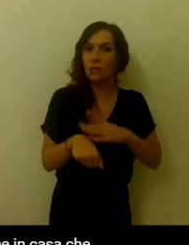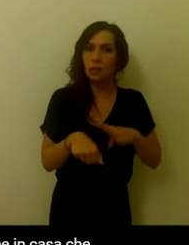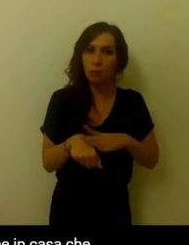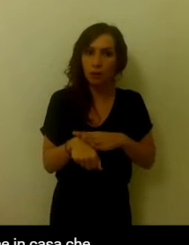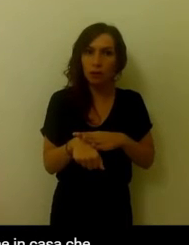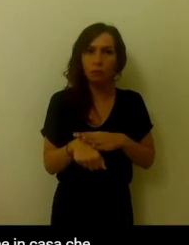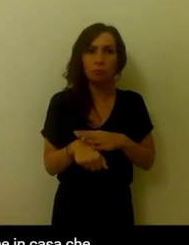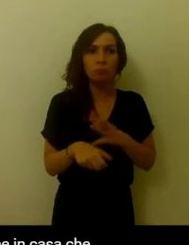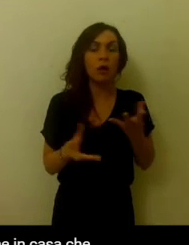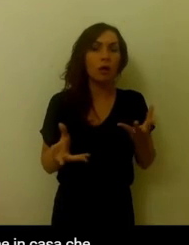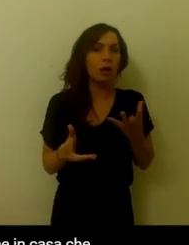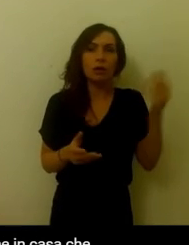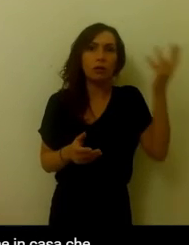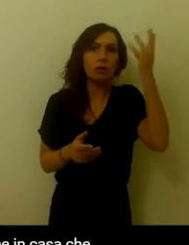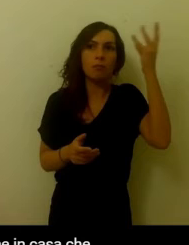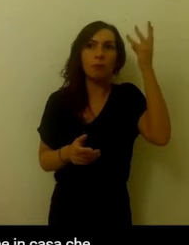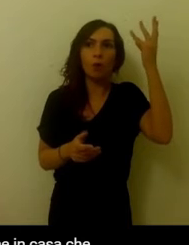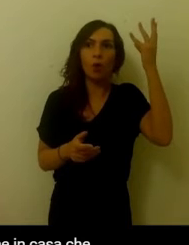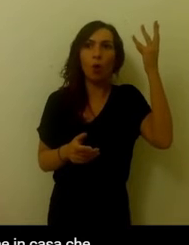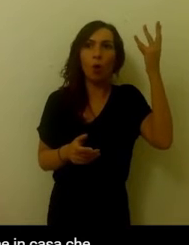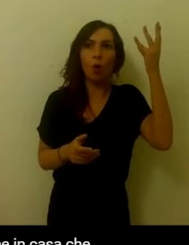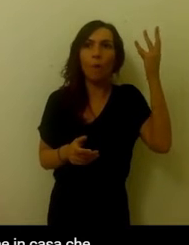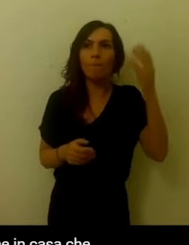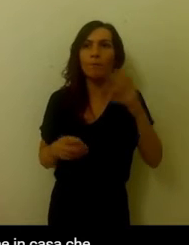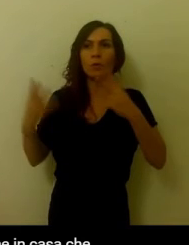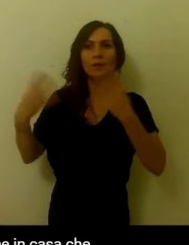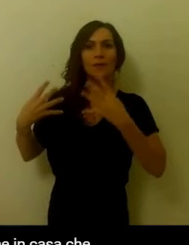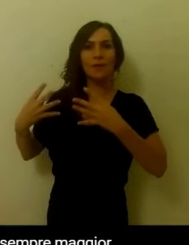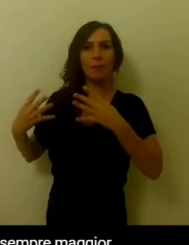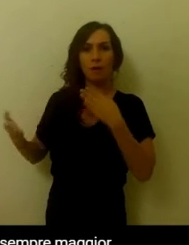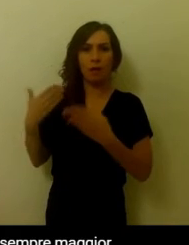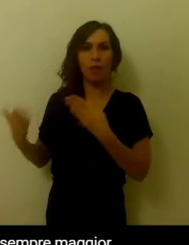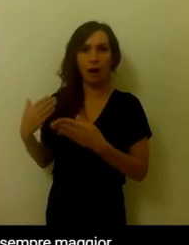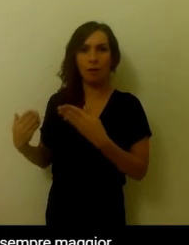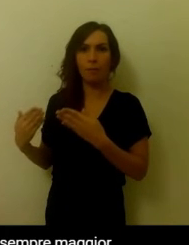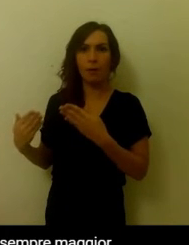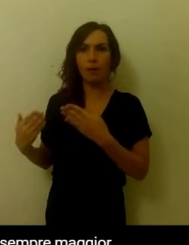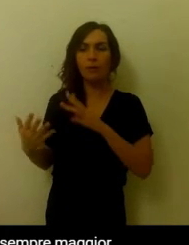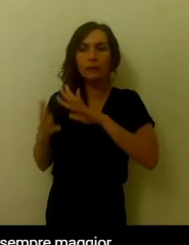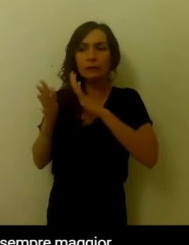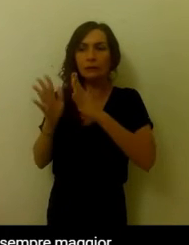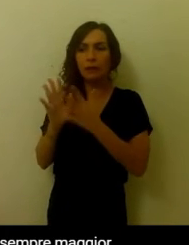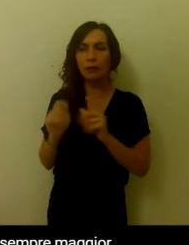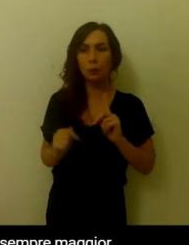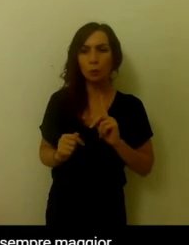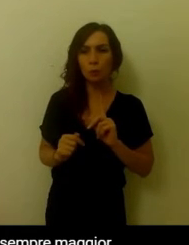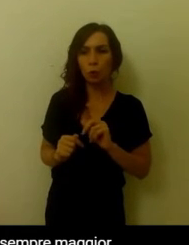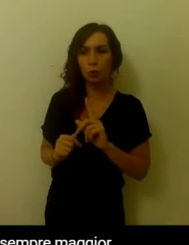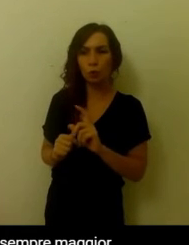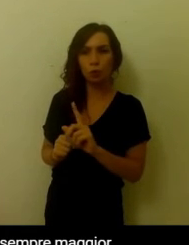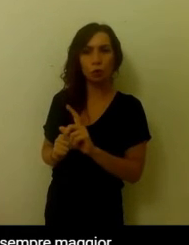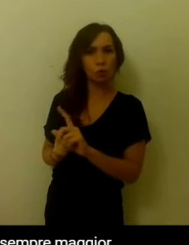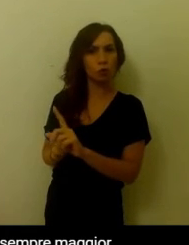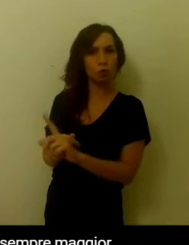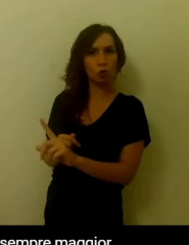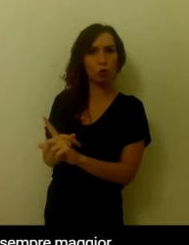Facciamo finta di avere un sistema di allarme in casa che diventa ogni giorno sempre più sensibile,